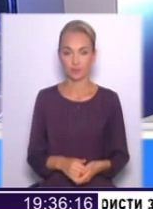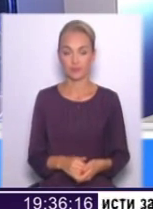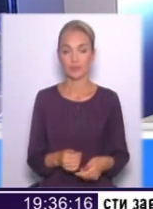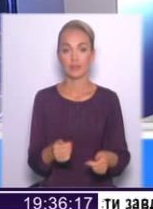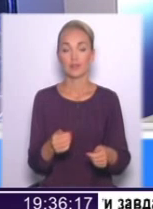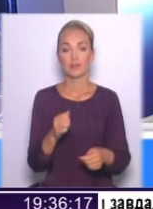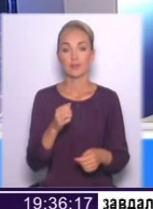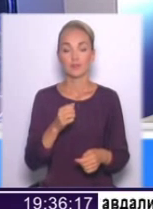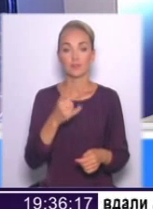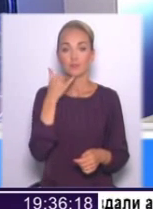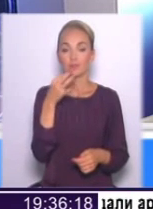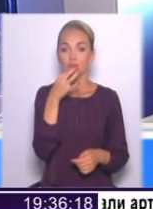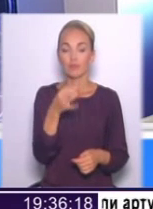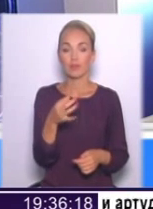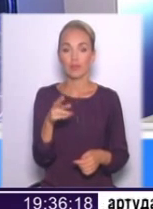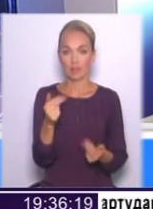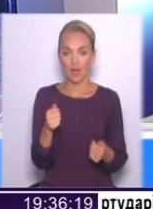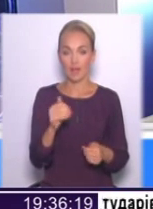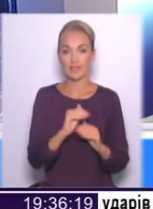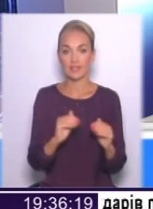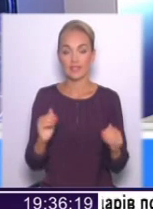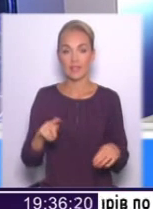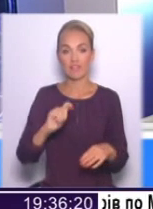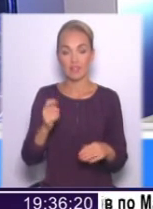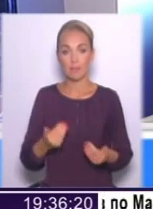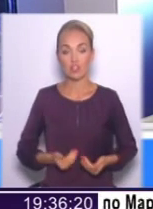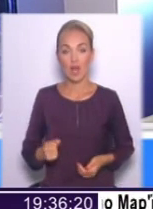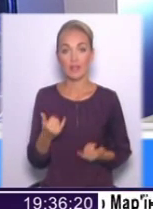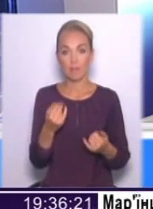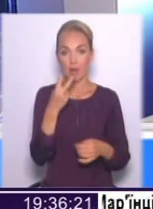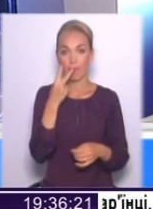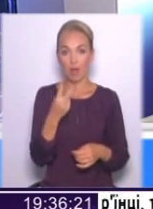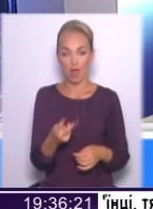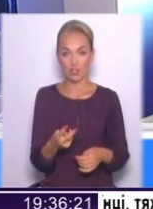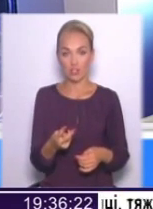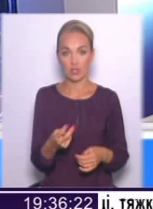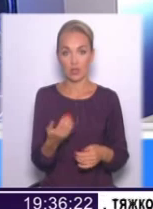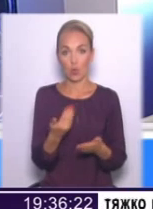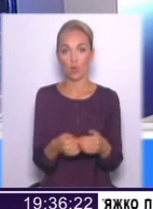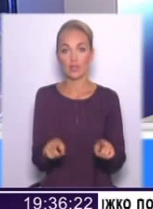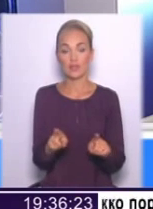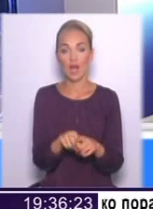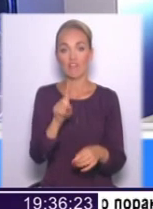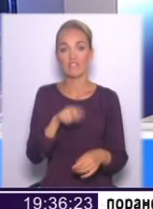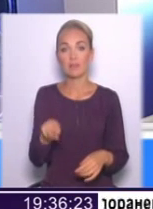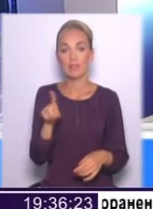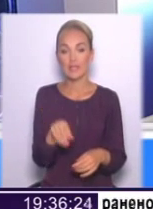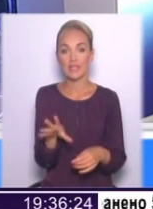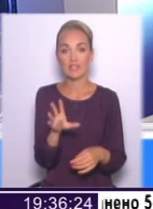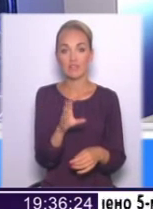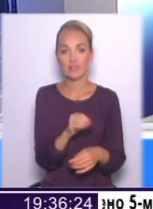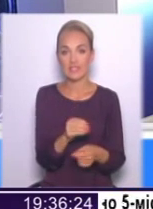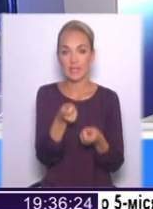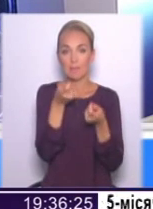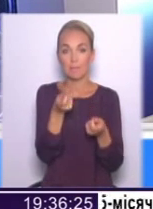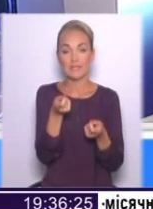війни. Це жах, що ми пережили, а тепер, бачите, отак, відмінилися, там мізерні